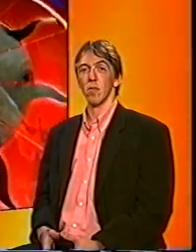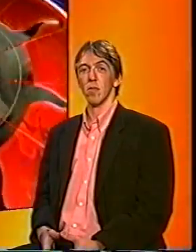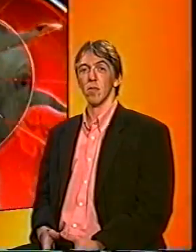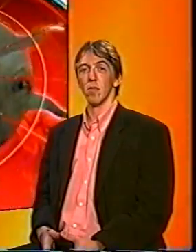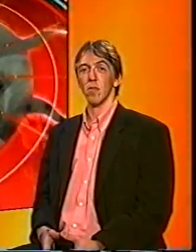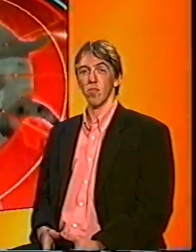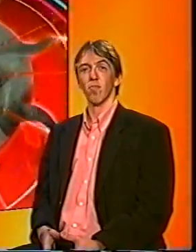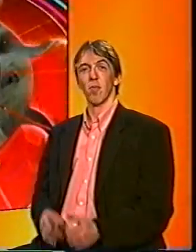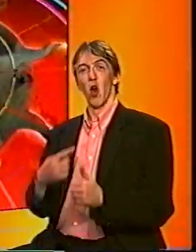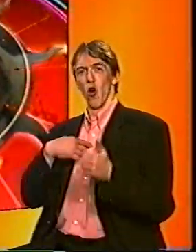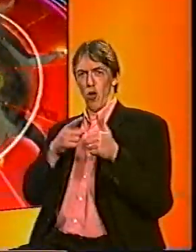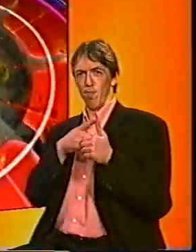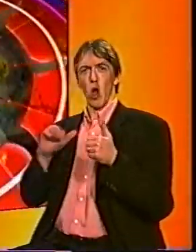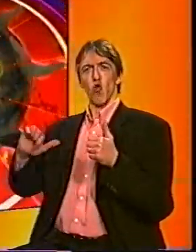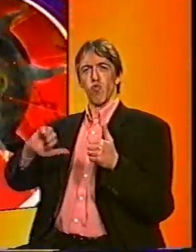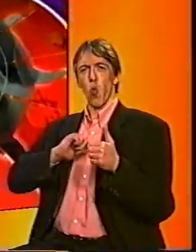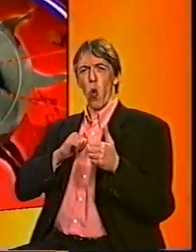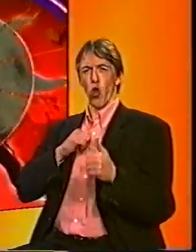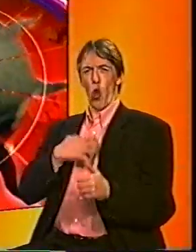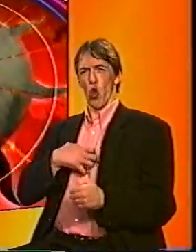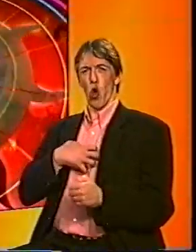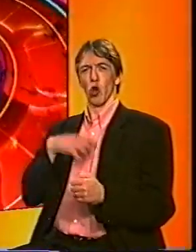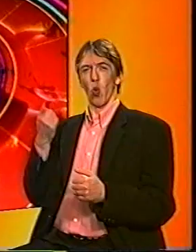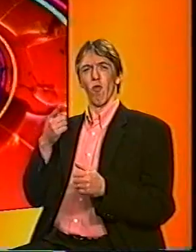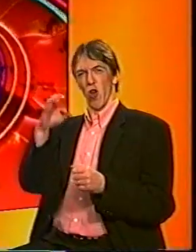Boeren ongerust over zieke varkens.